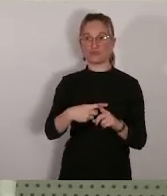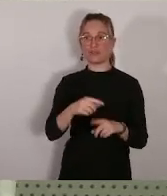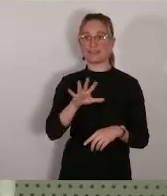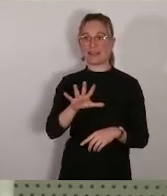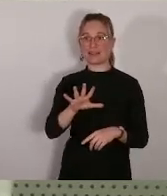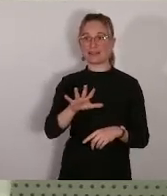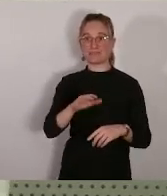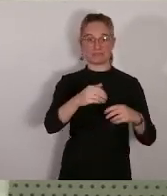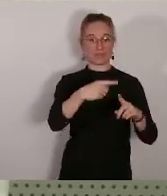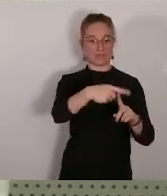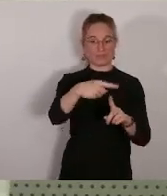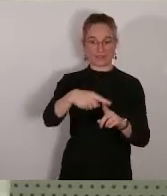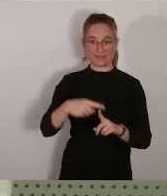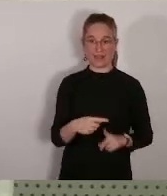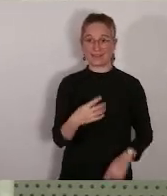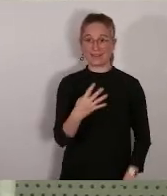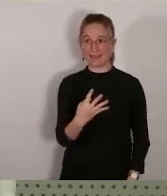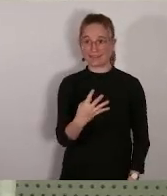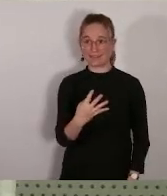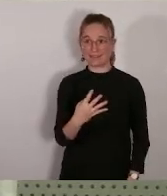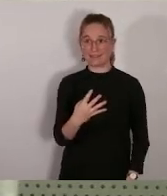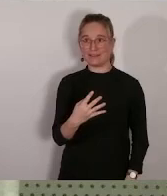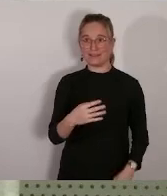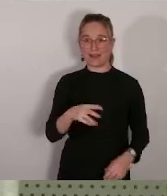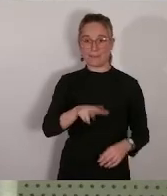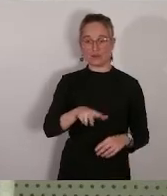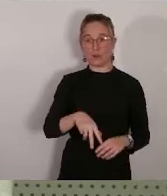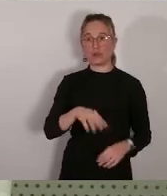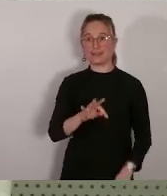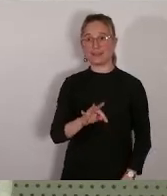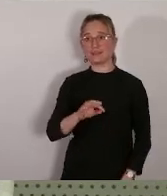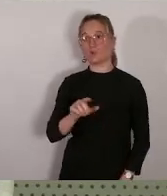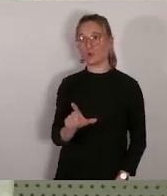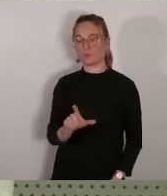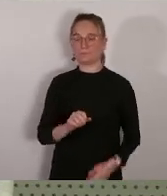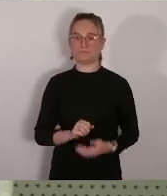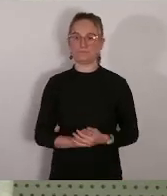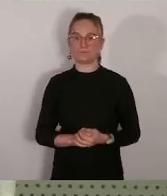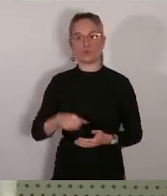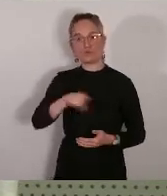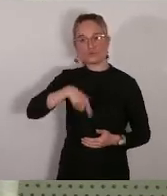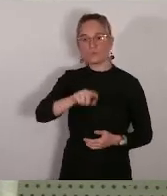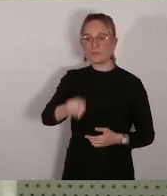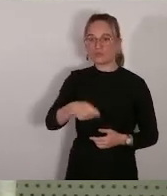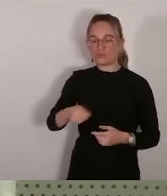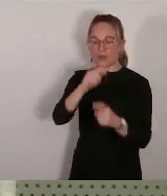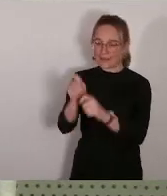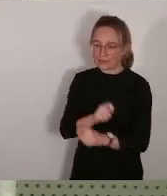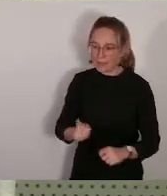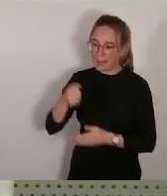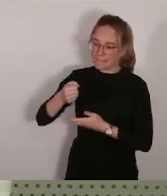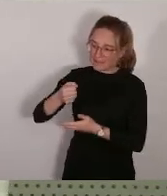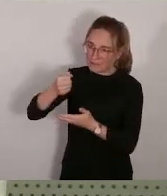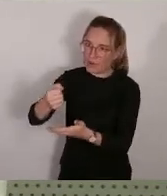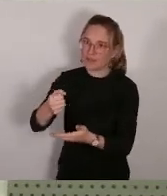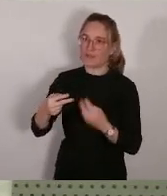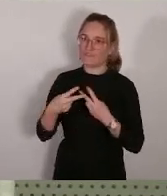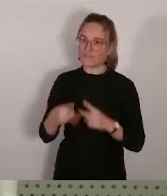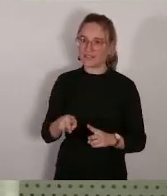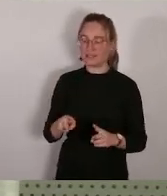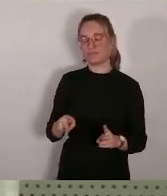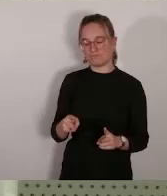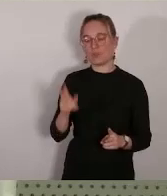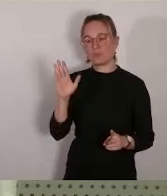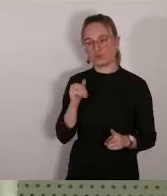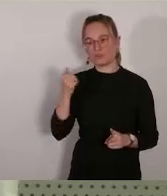soucieux d'une rénovation plutôt que d'une démolition dans le cadre du respect patrimonial de la ville cette opération coûte assez cher aussi